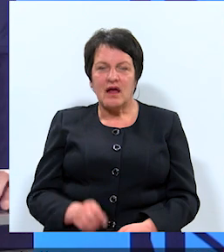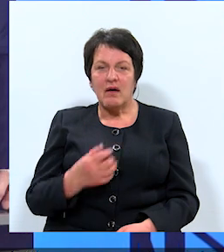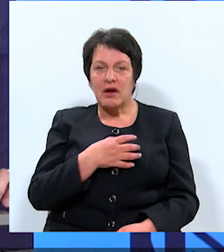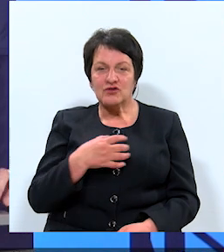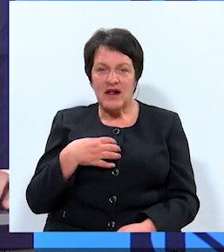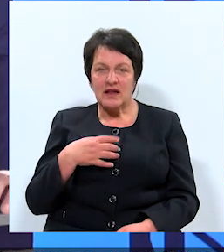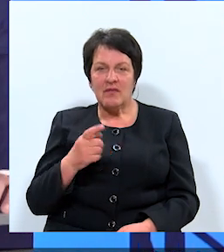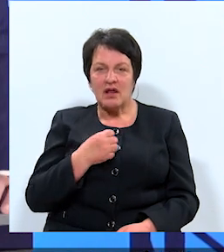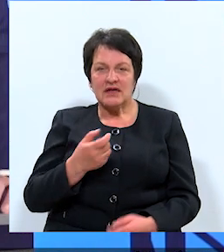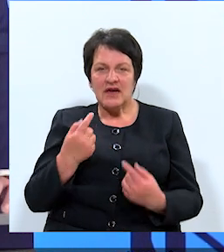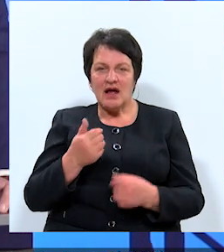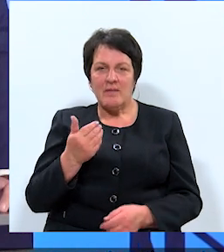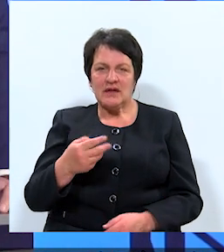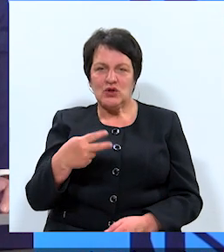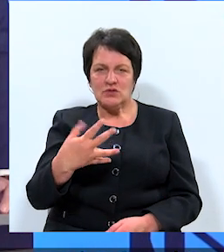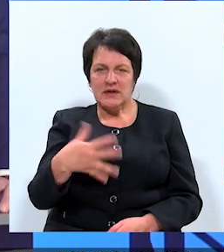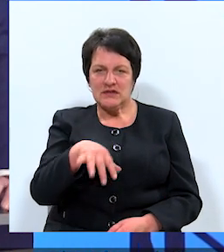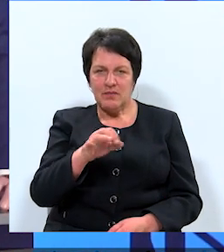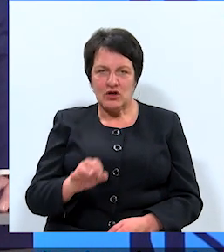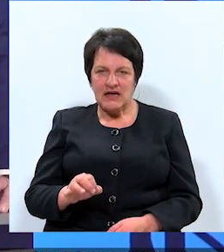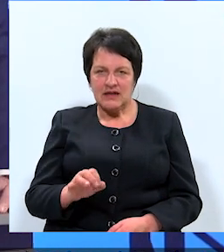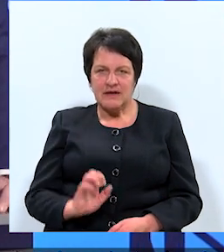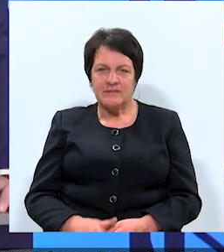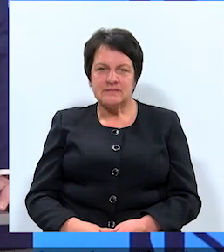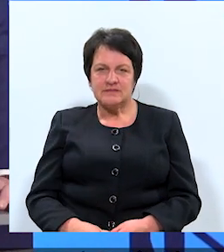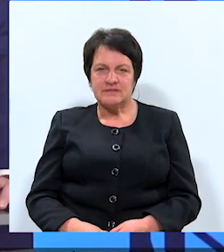Pašvaldībai Latgales laikā piedara 25 procenti.